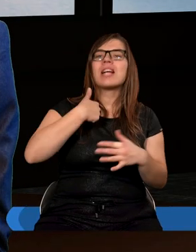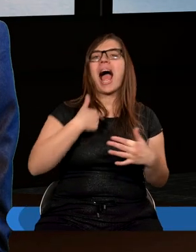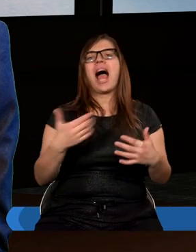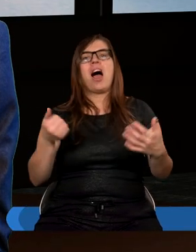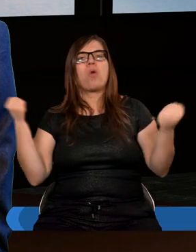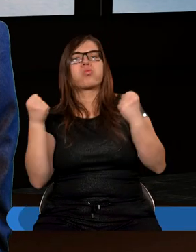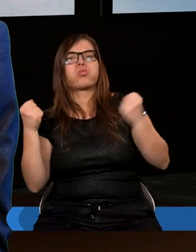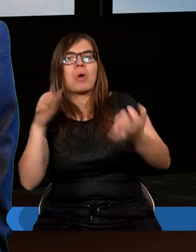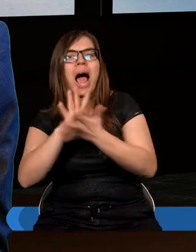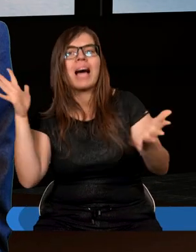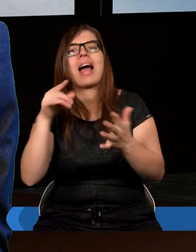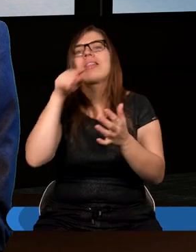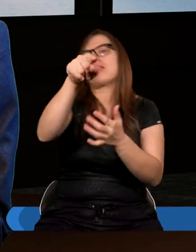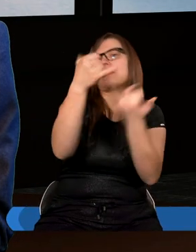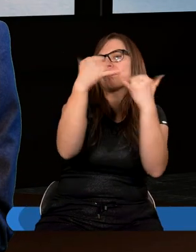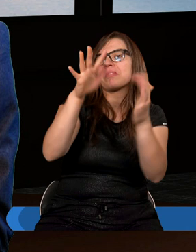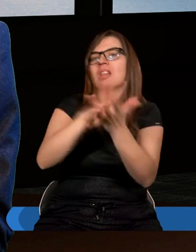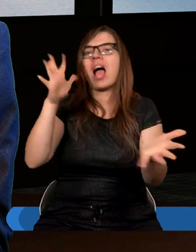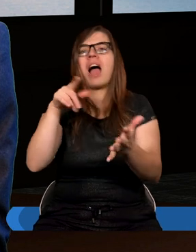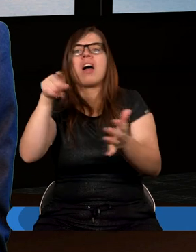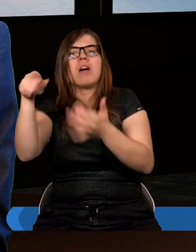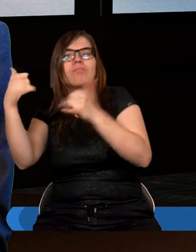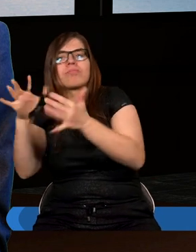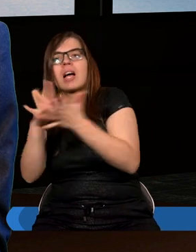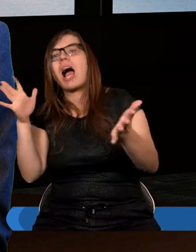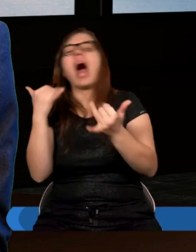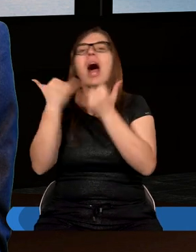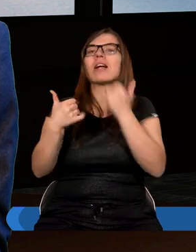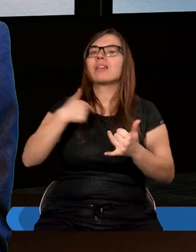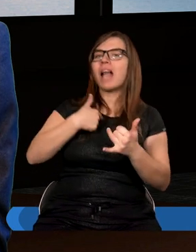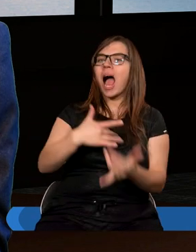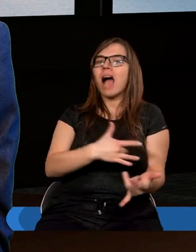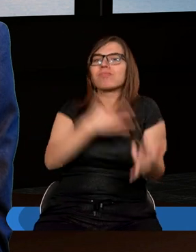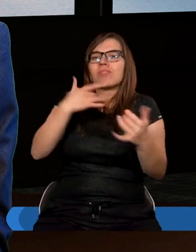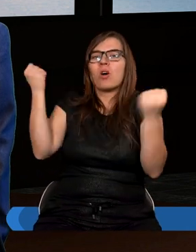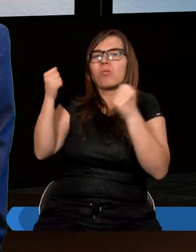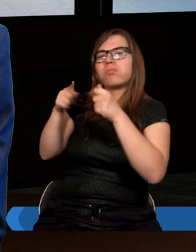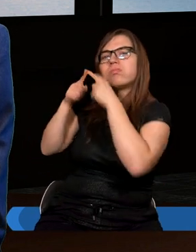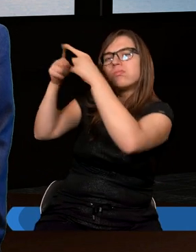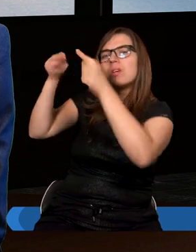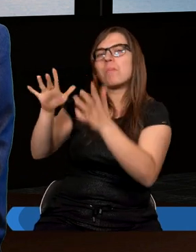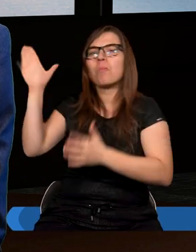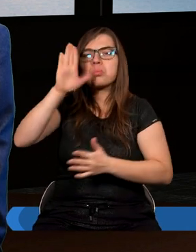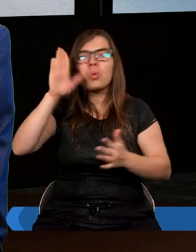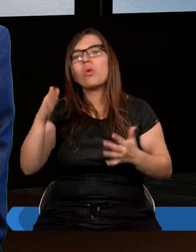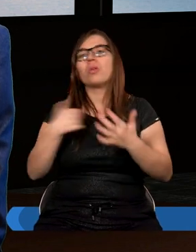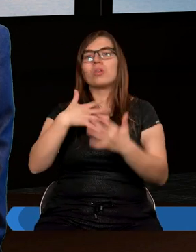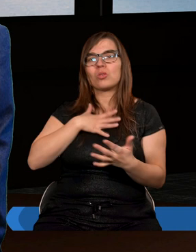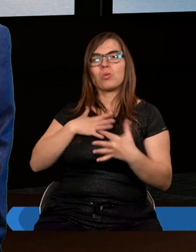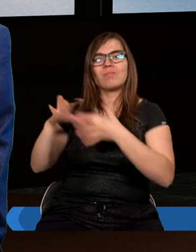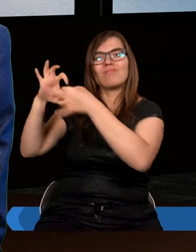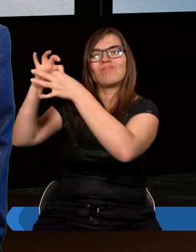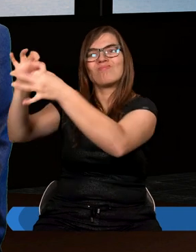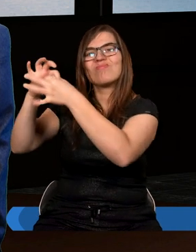charakteru, ale kiedy jesteśmy zakochani w Bogu, kiedy patrzymy na Jezusa, kiedy czytamy, jak On się zachowywał,